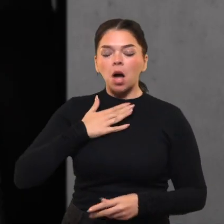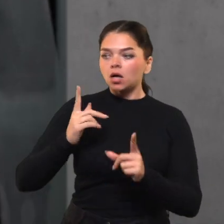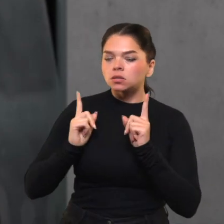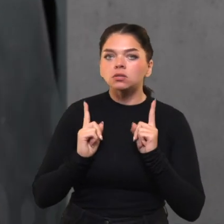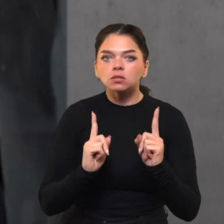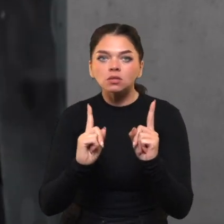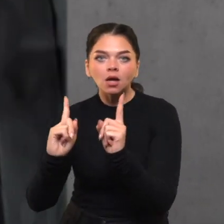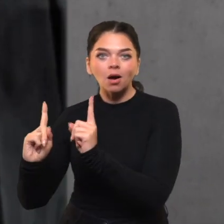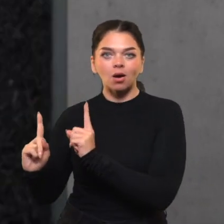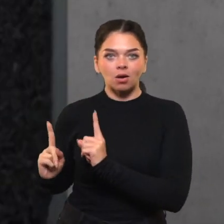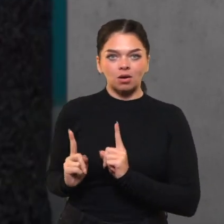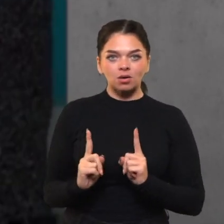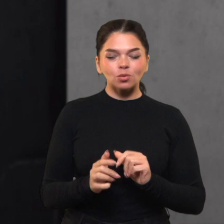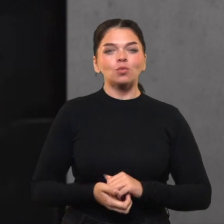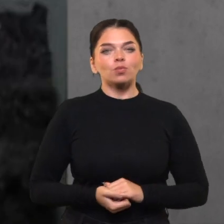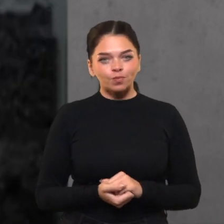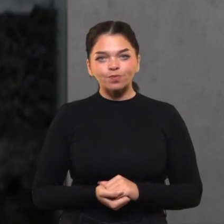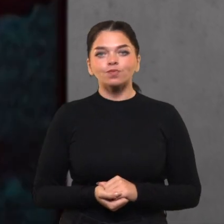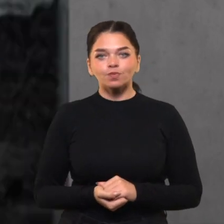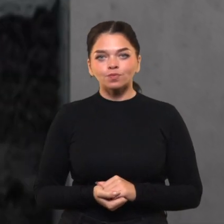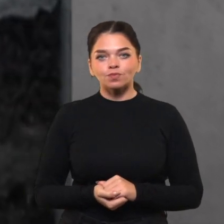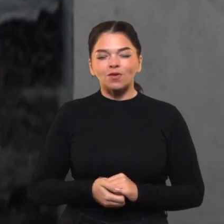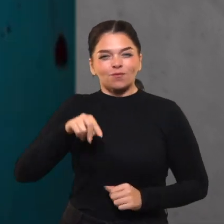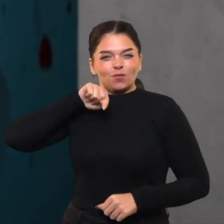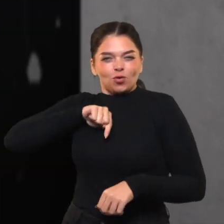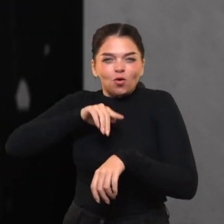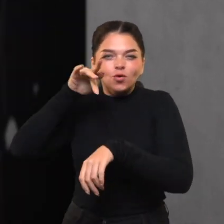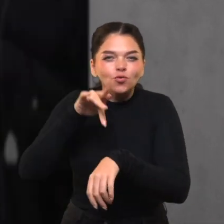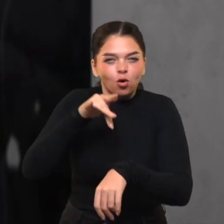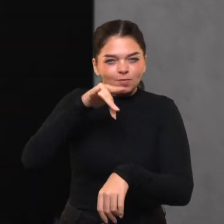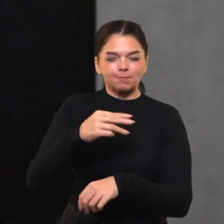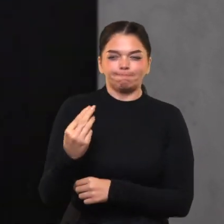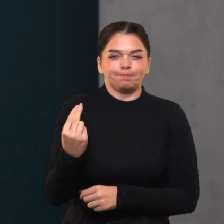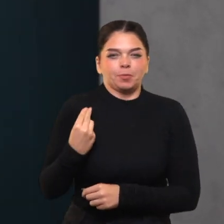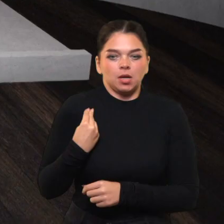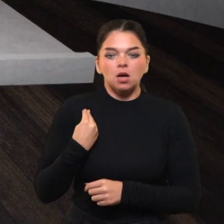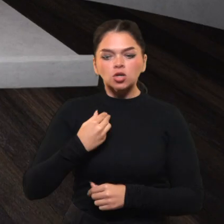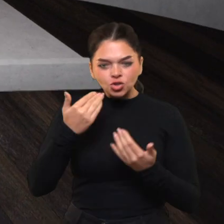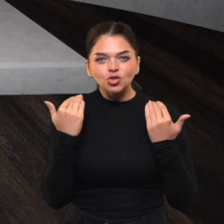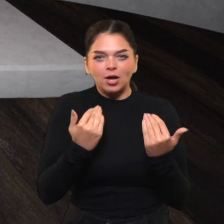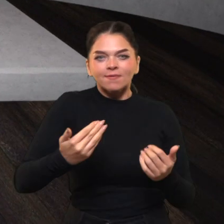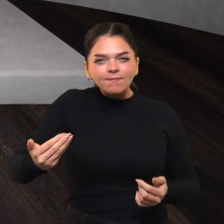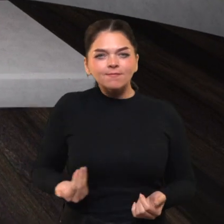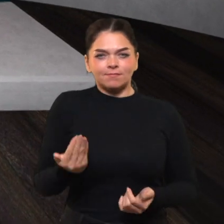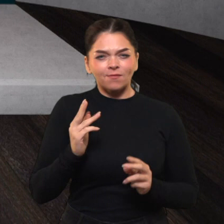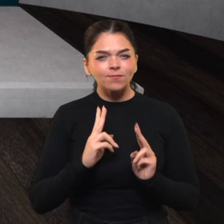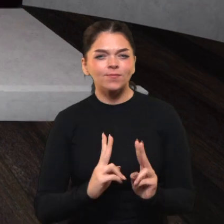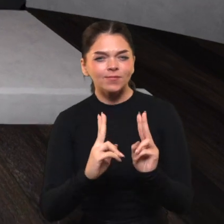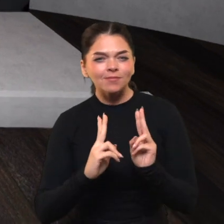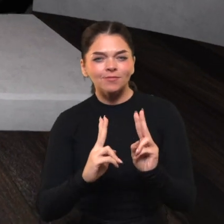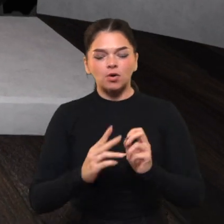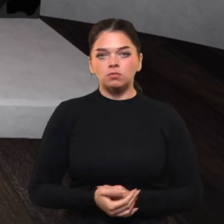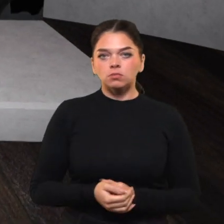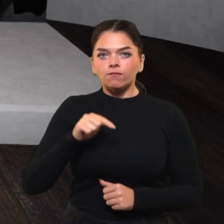Šeštas jausmas sako man, kad mane apsaugos. Šeštas jausmas sako man, kad